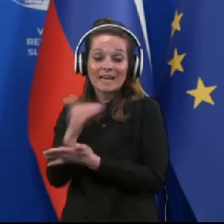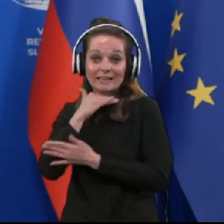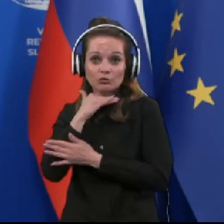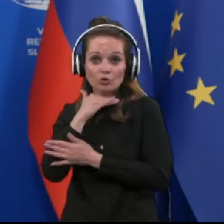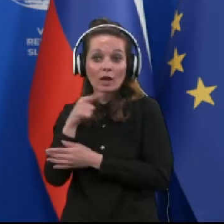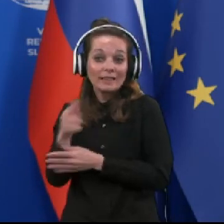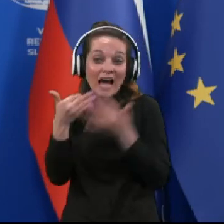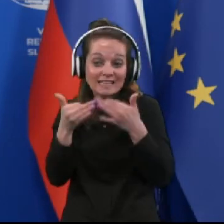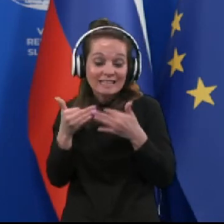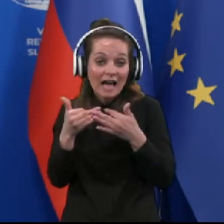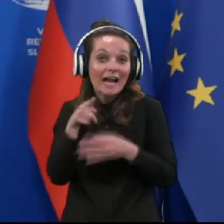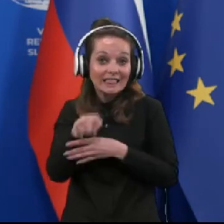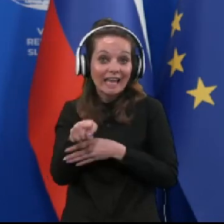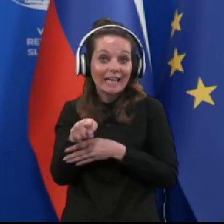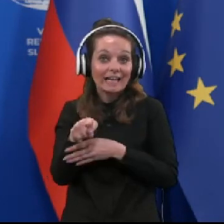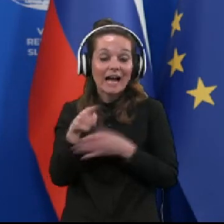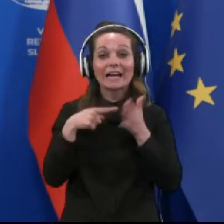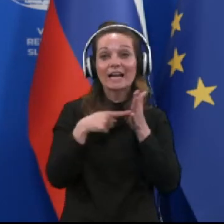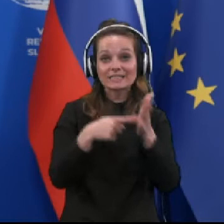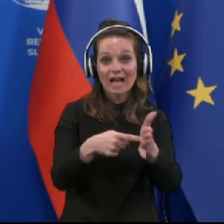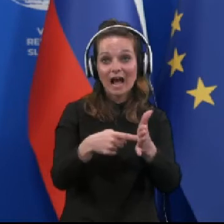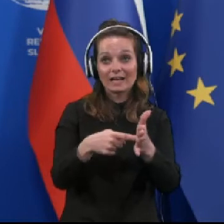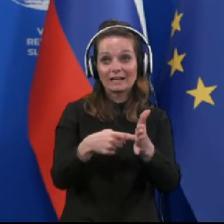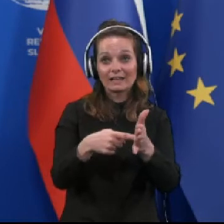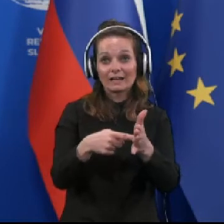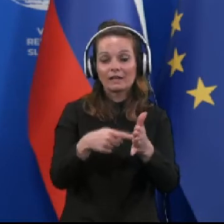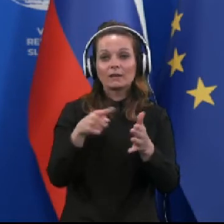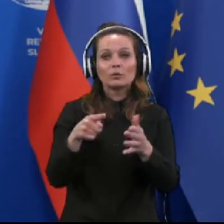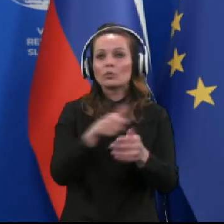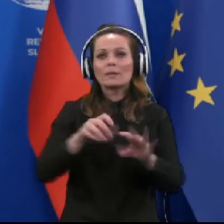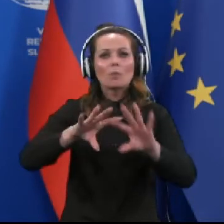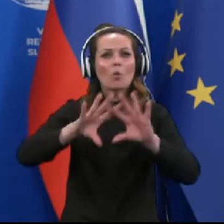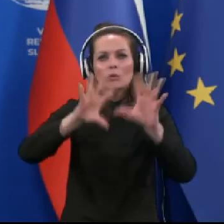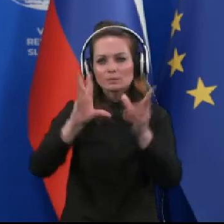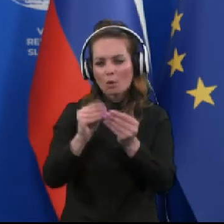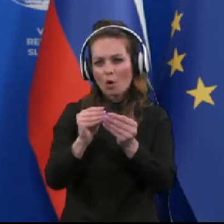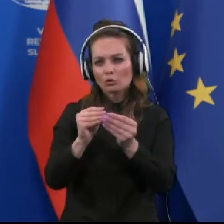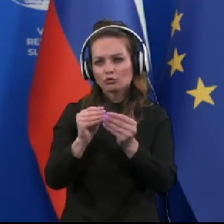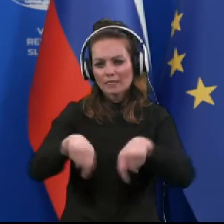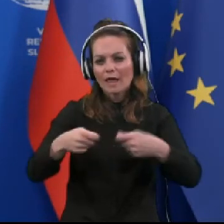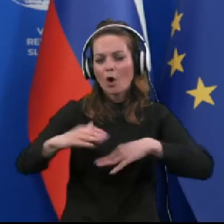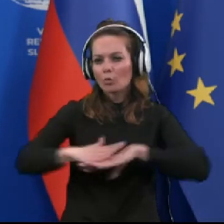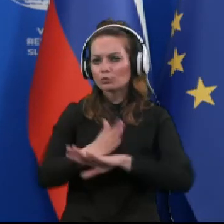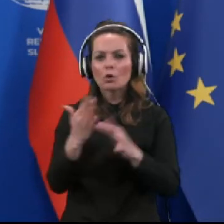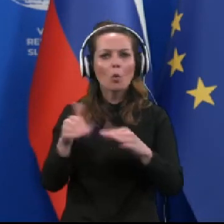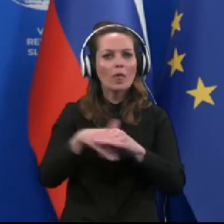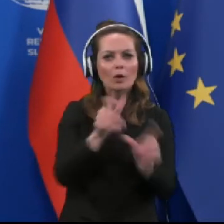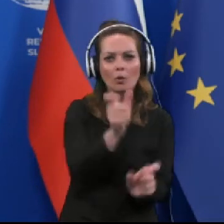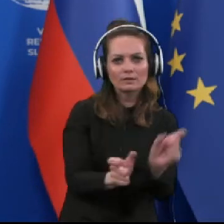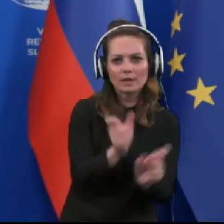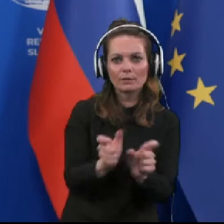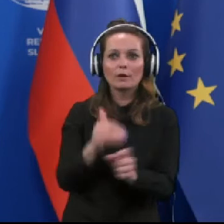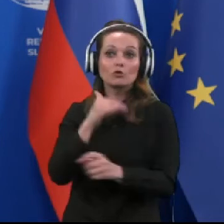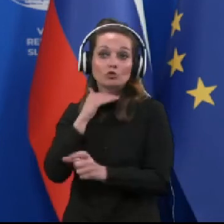interpretacija tega kazalnika težja in dajo v bistvu le splošen občutek o tem, koliko zaposlenih in